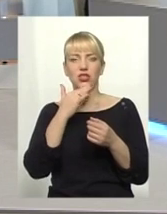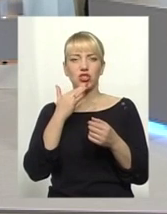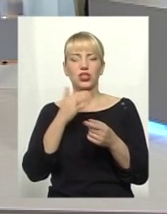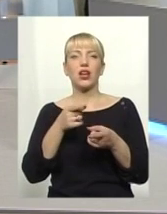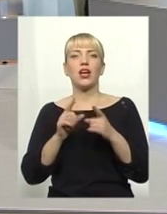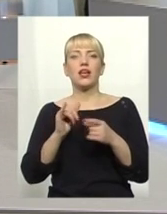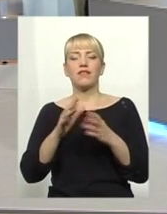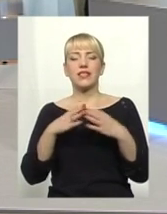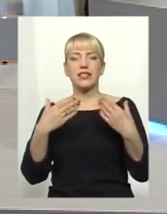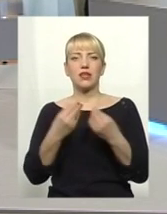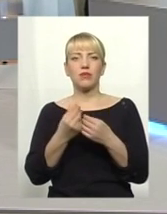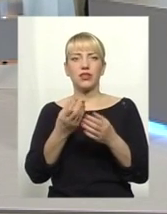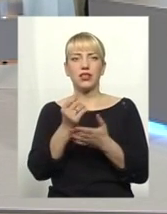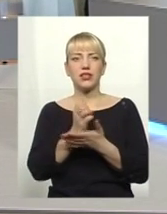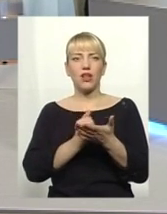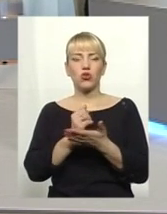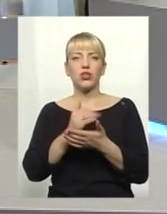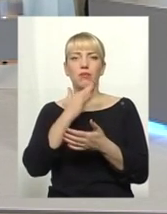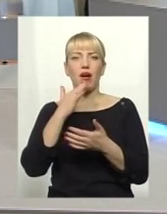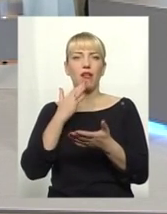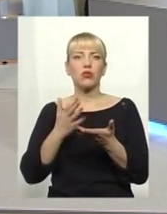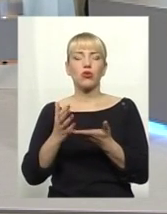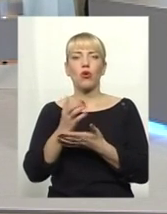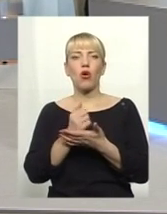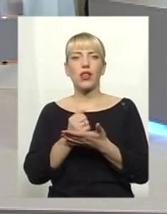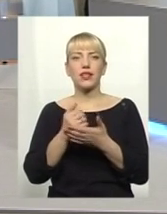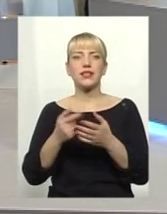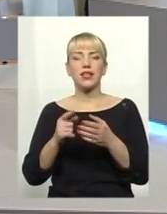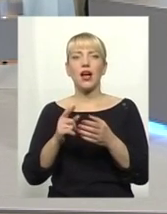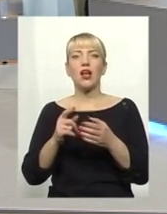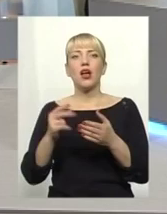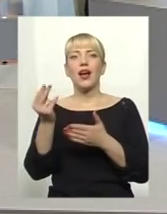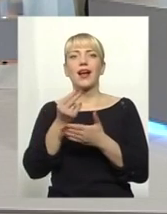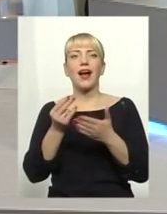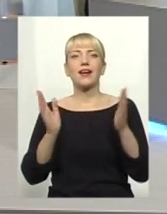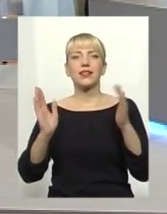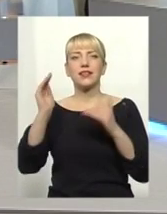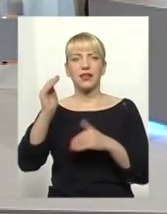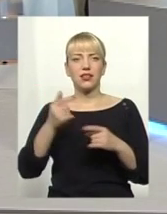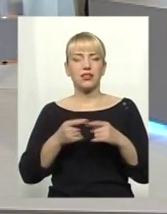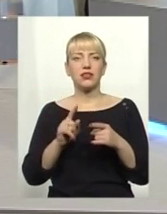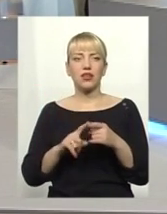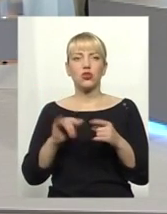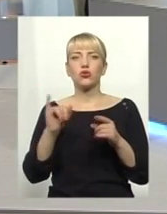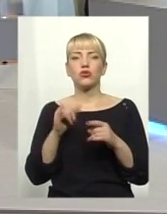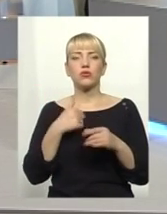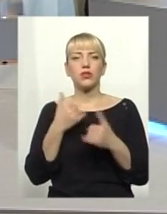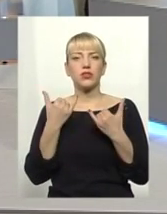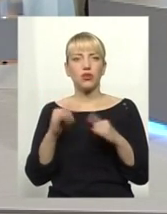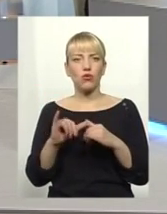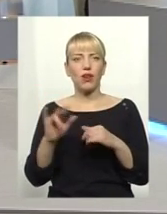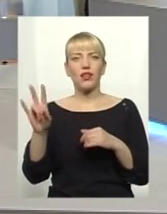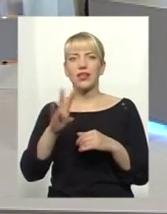також заощаджень. Ну і колекції картин, ікони, картини. Це всіх шокувало. Також, от що мені досить